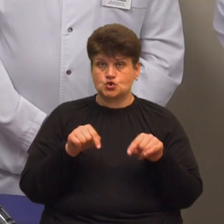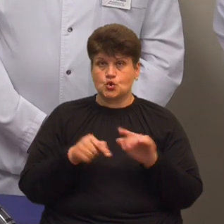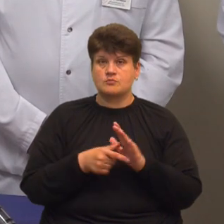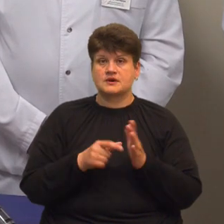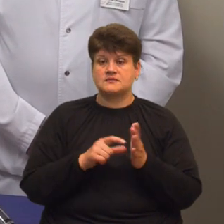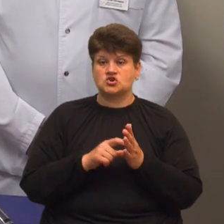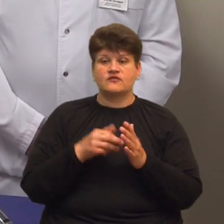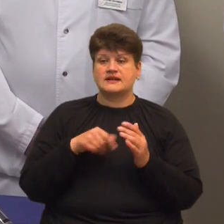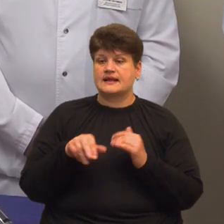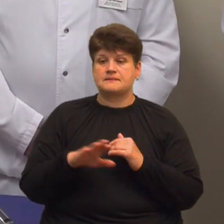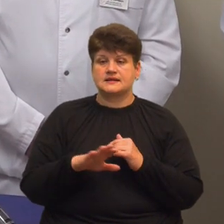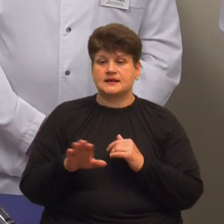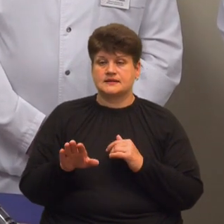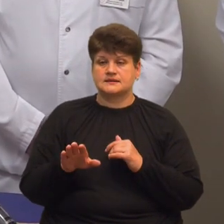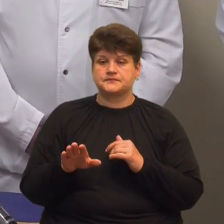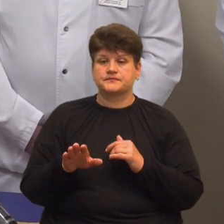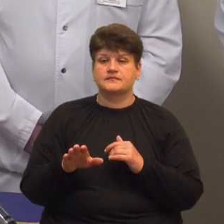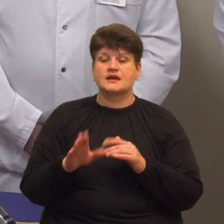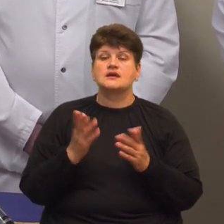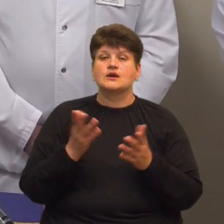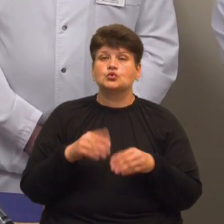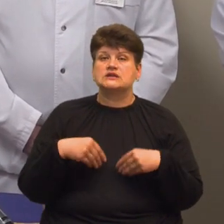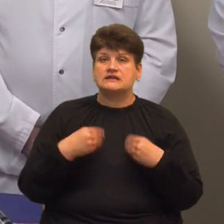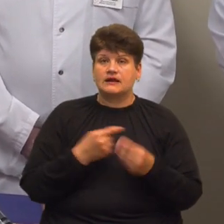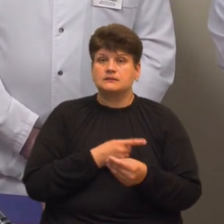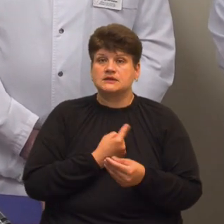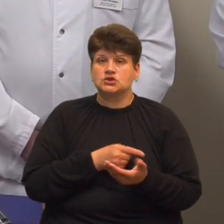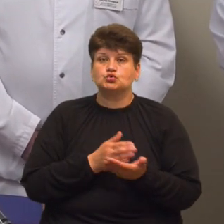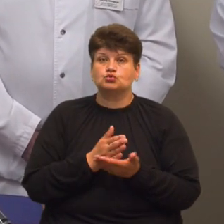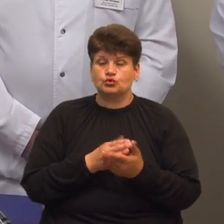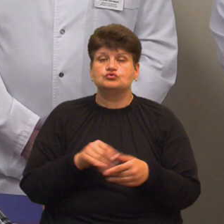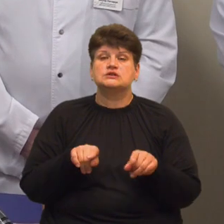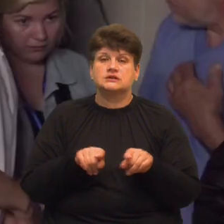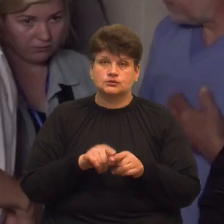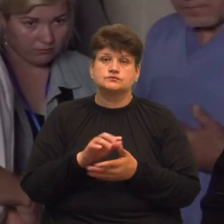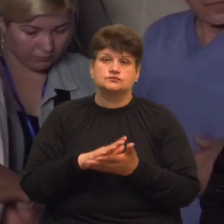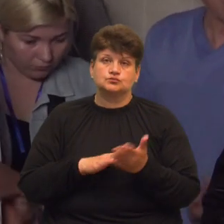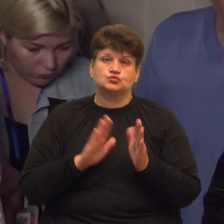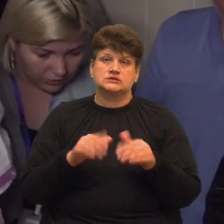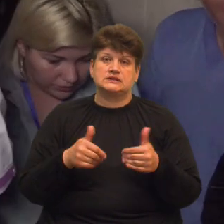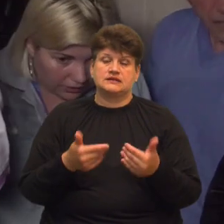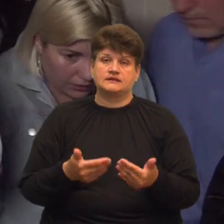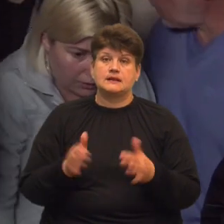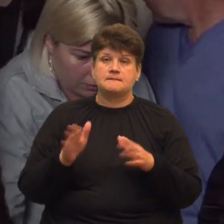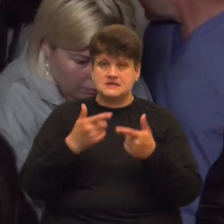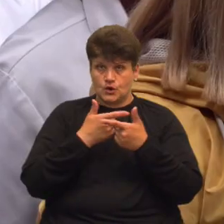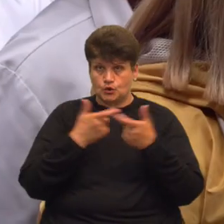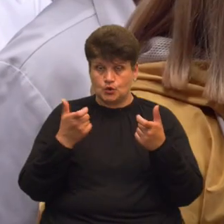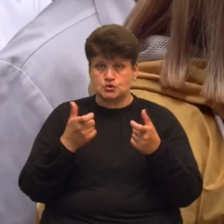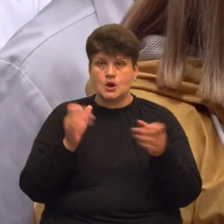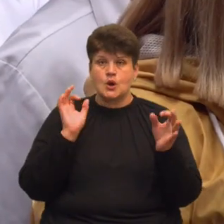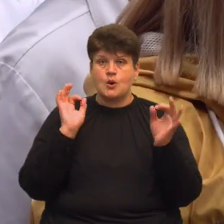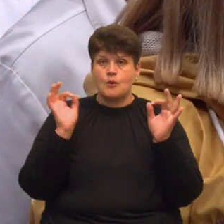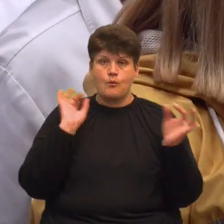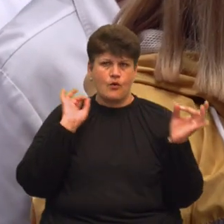не підате. Яку ви надавали медичну послугу, таку і будете надавати. Після оголошення повітряної тривоги